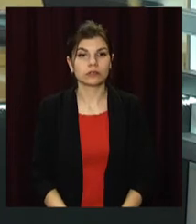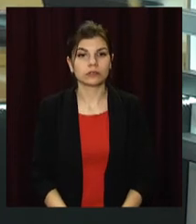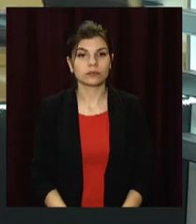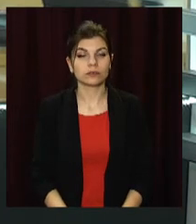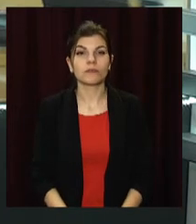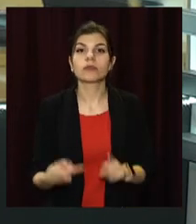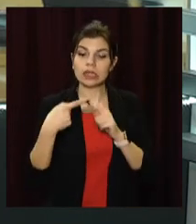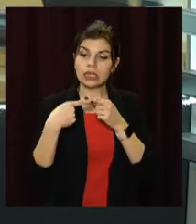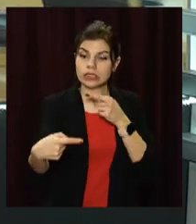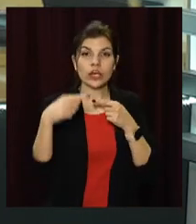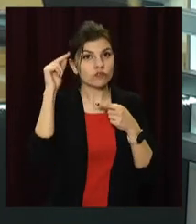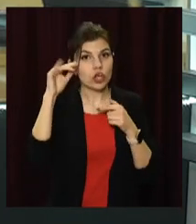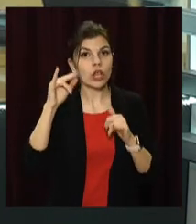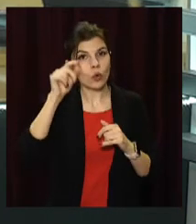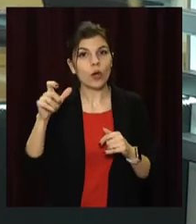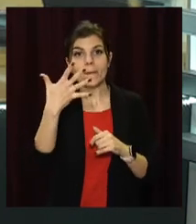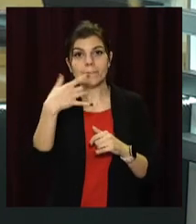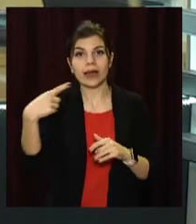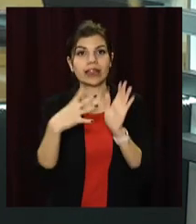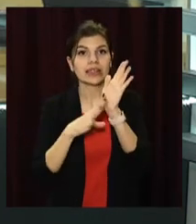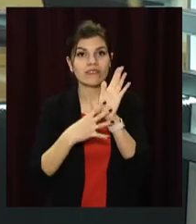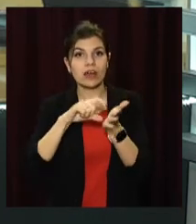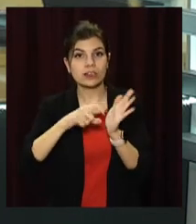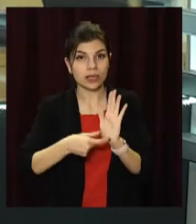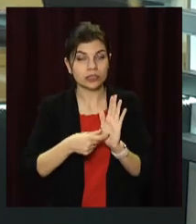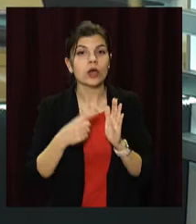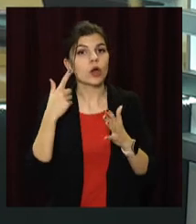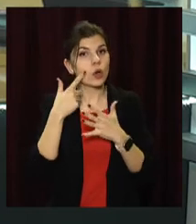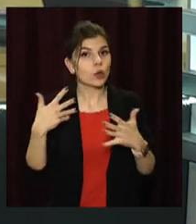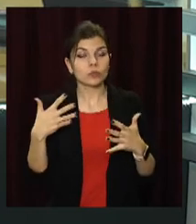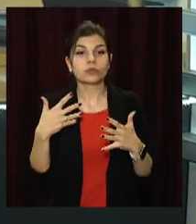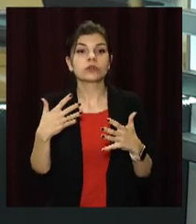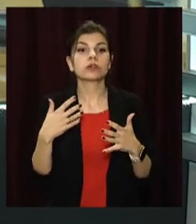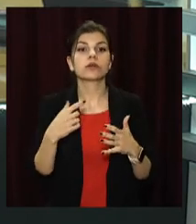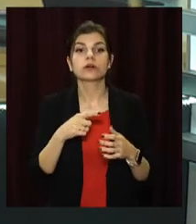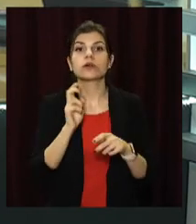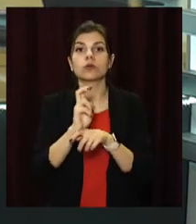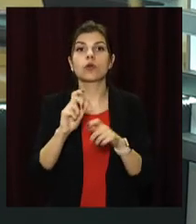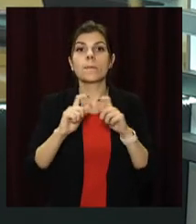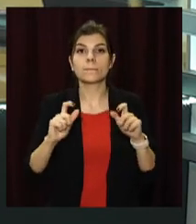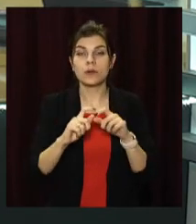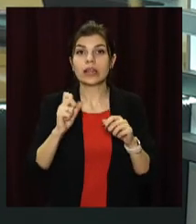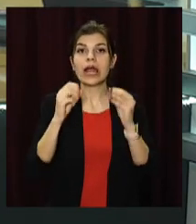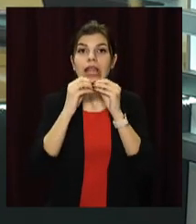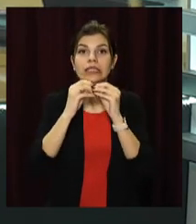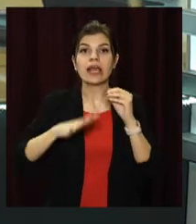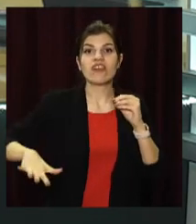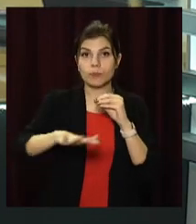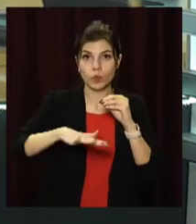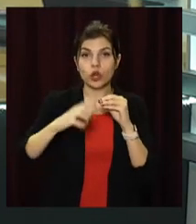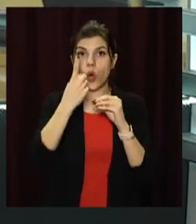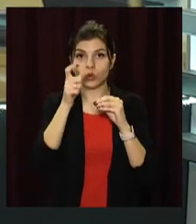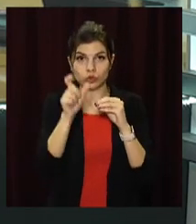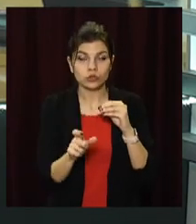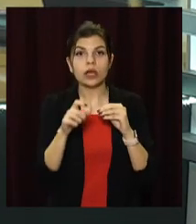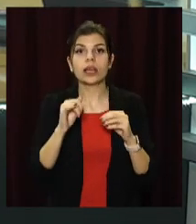Дистанційне навчання для учнів 5-9 класів, не більше одного відвідувача магазину на 10 квадратів та змагання